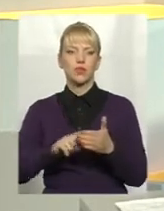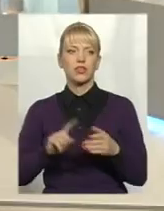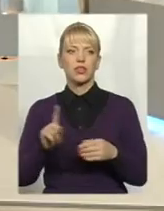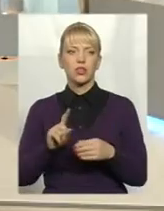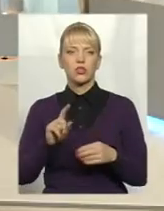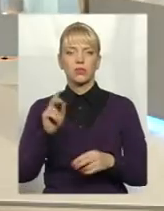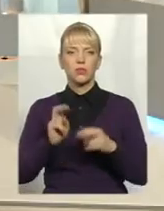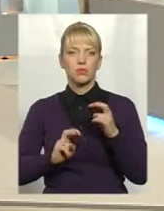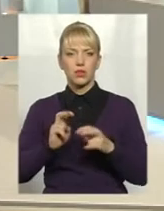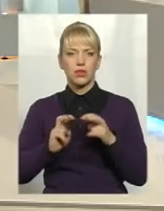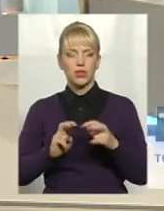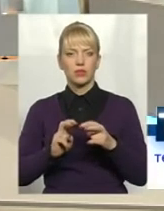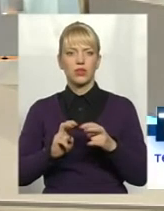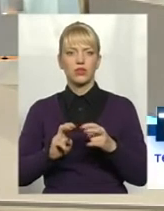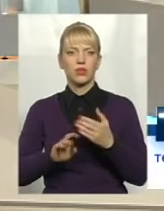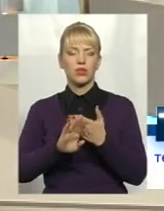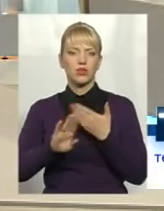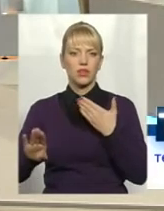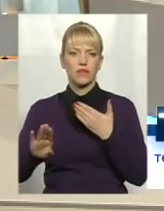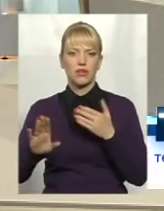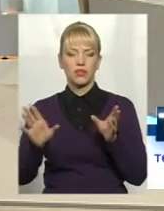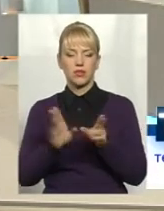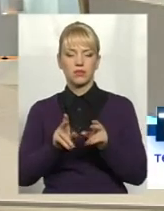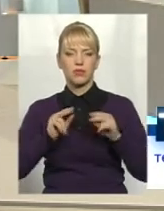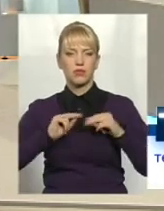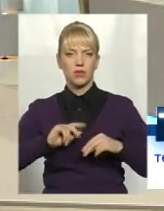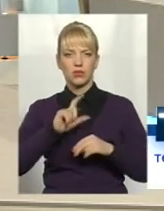підприємства розривають співпрацю з Росією?